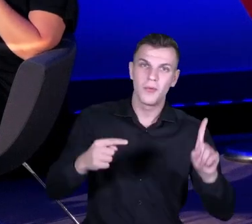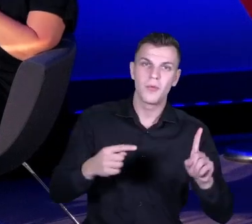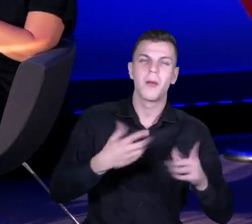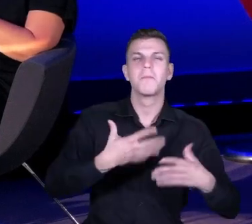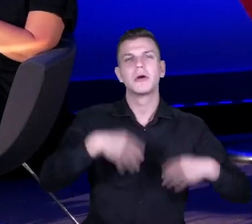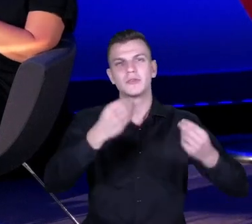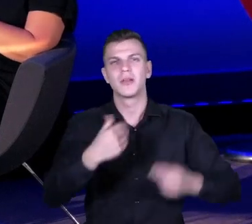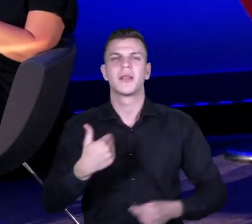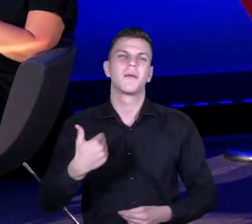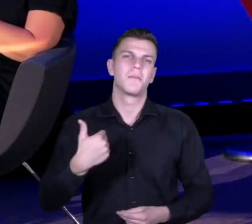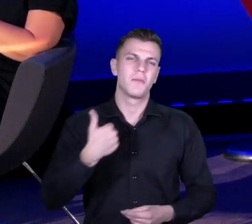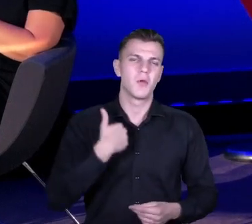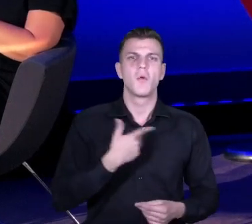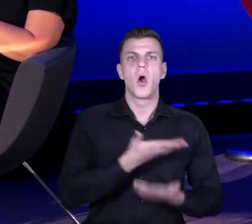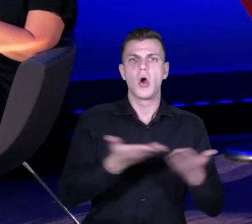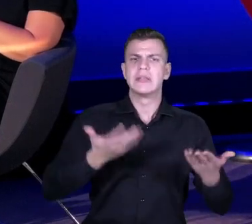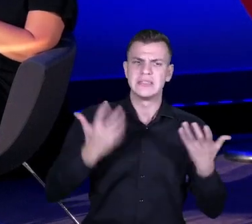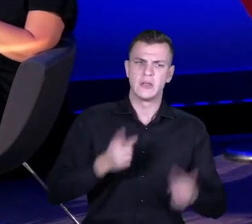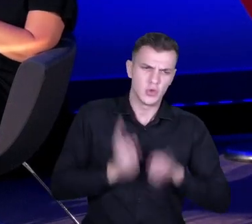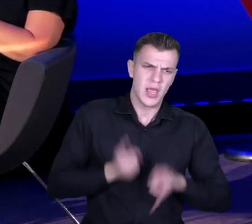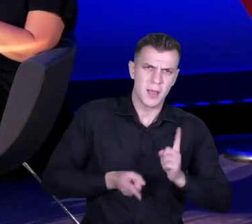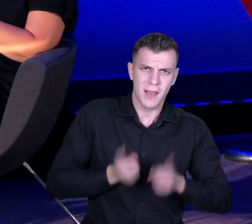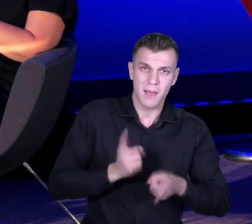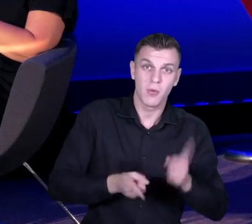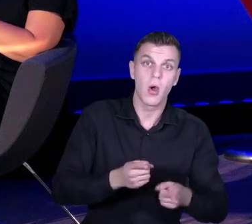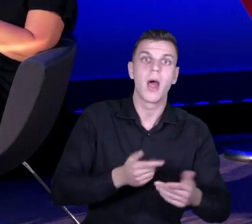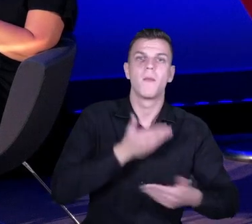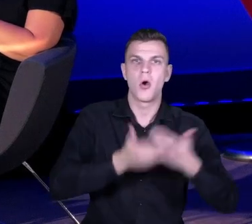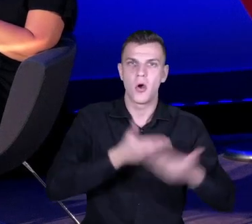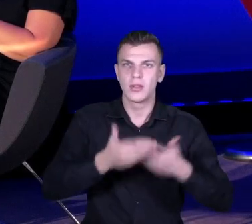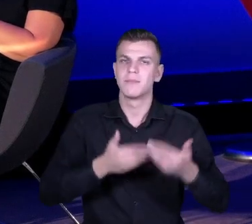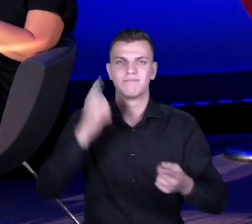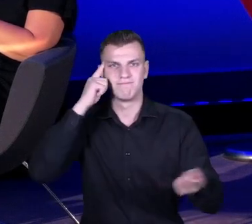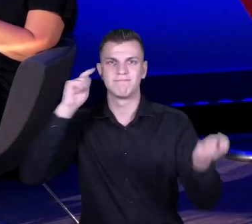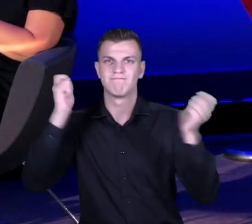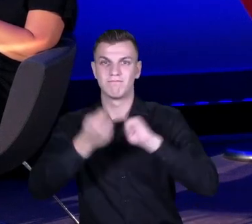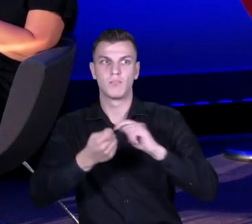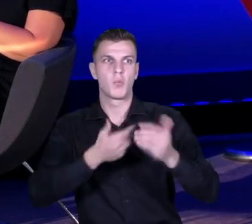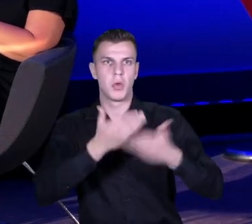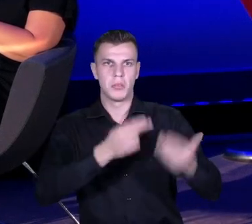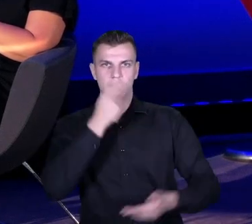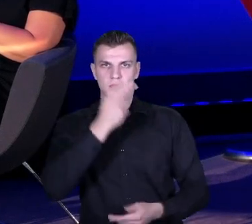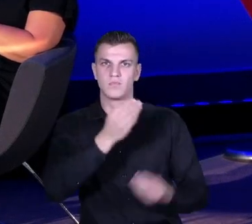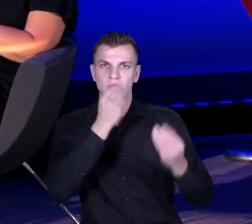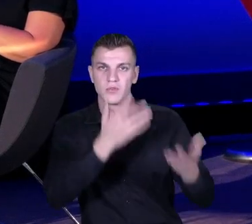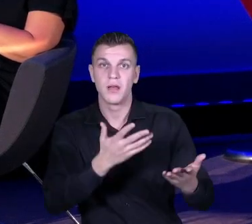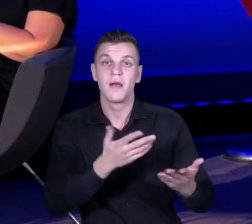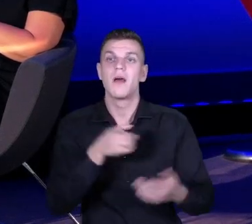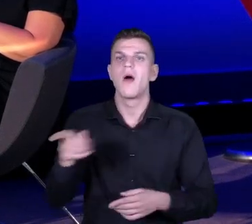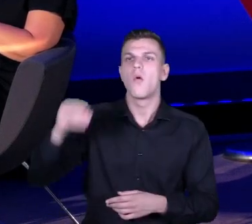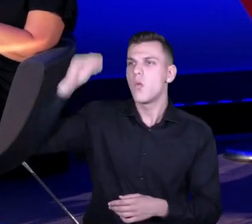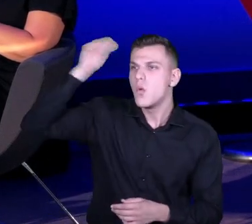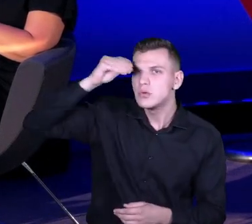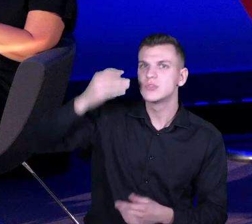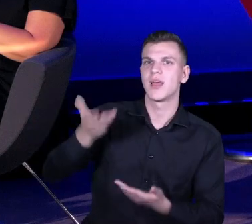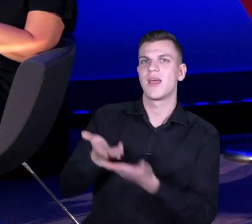początku chciałyby robić wszystko, nagle to się zaczyna układać w jakąś całość i okazuje się, że uczeń, jego procesy